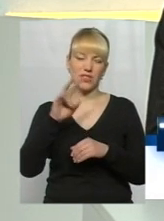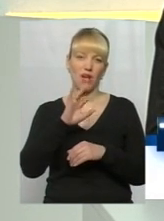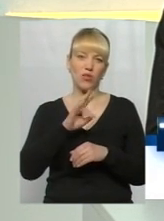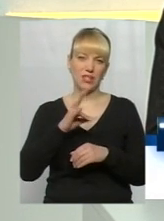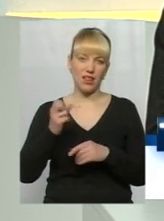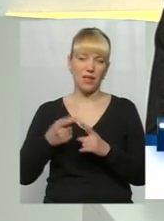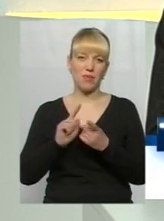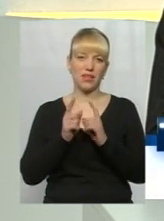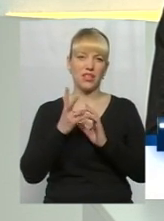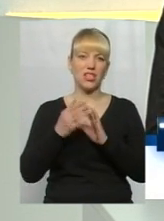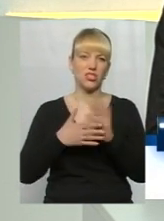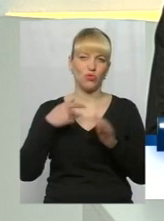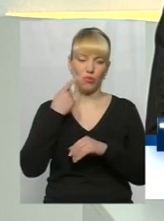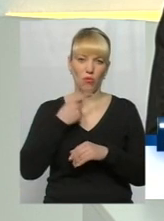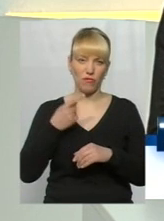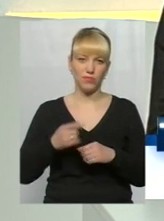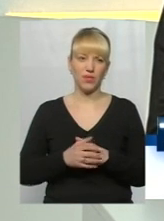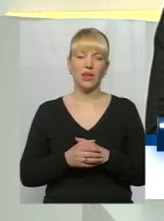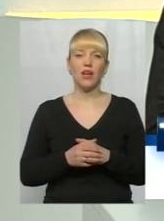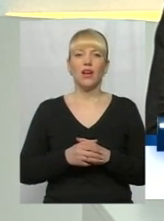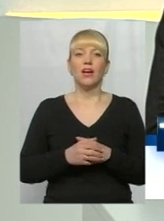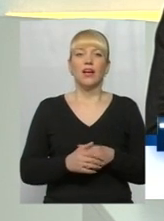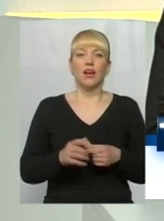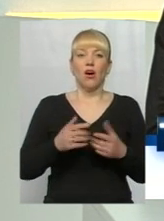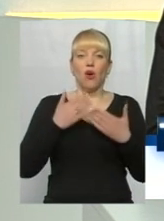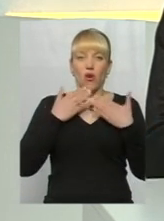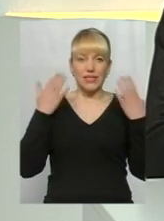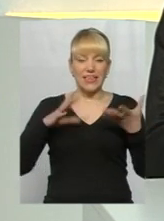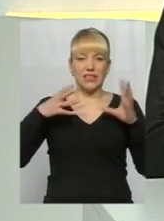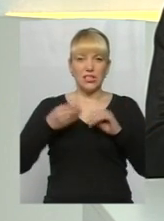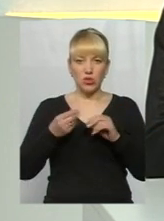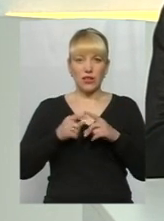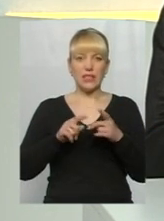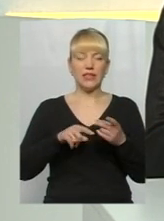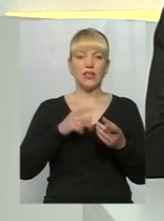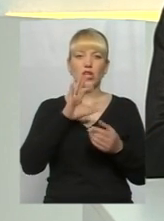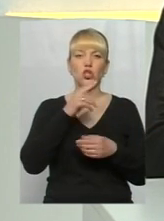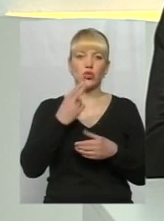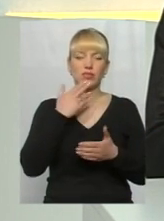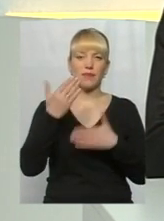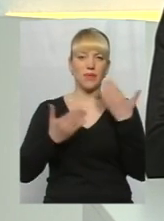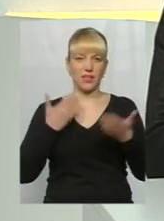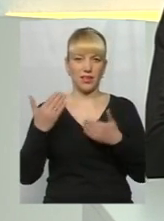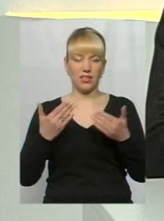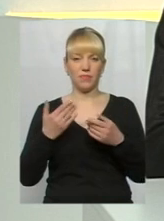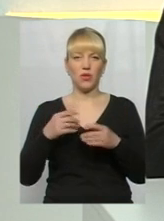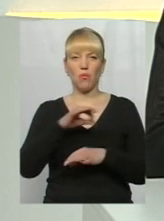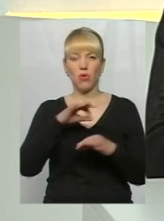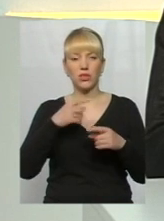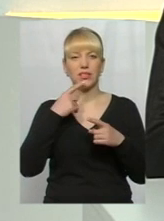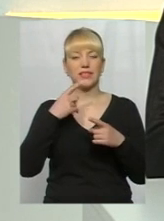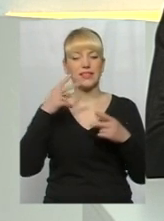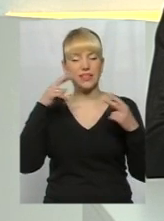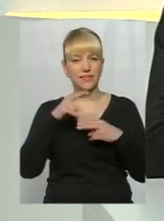прикладати на мову і жестів. Останні результати муніципального опитування соціологічної групи «Рейтинг» засвідчили доволі